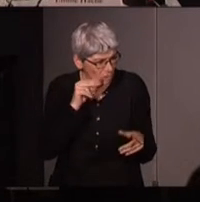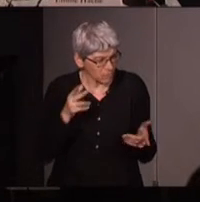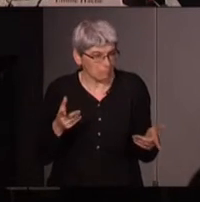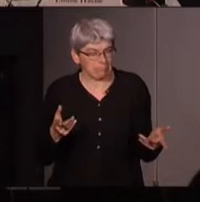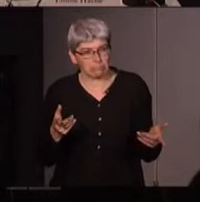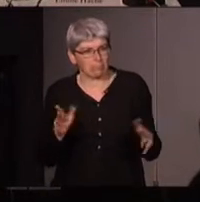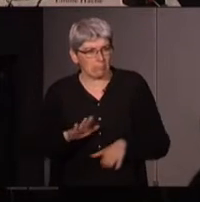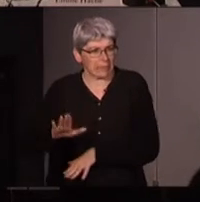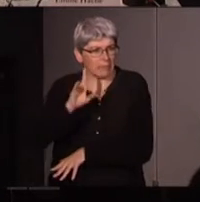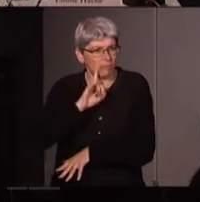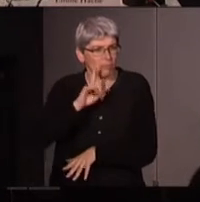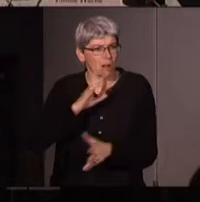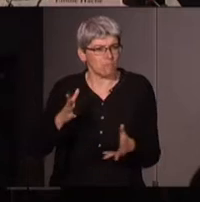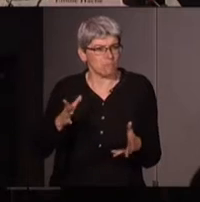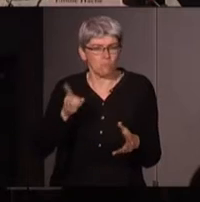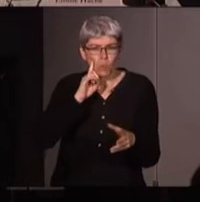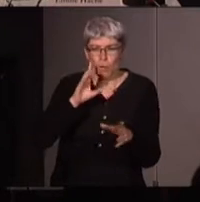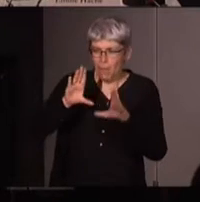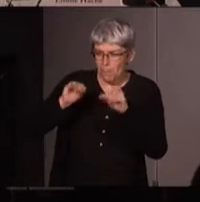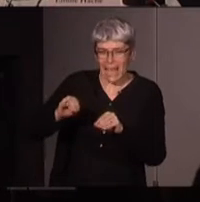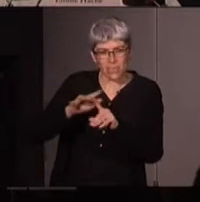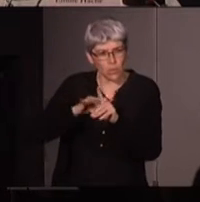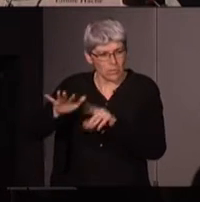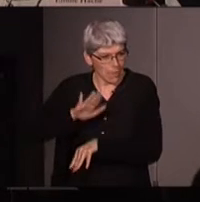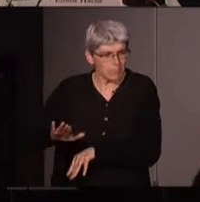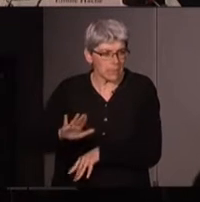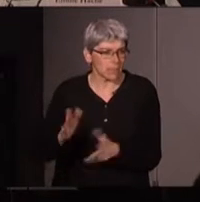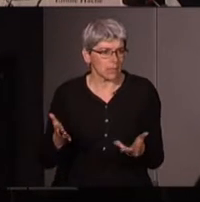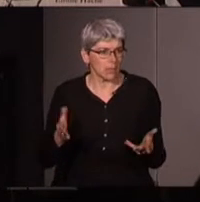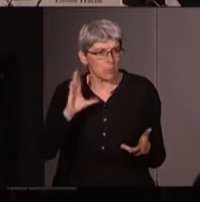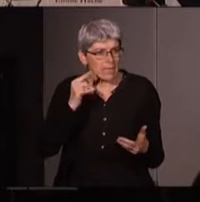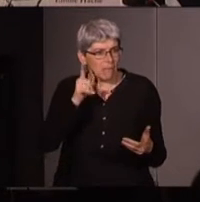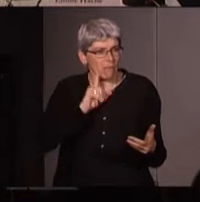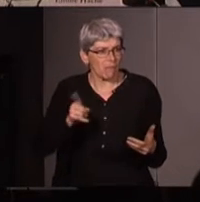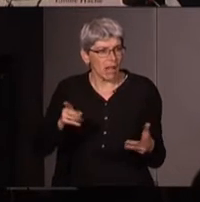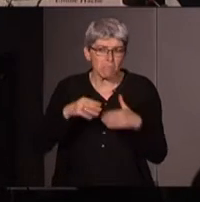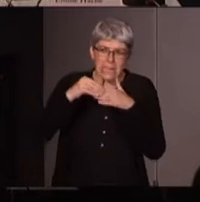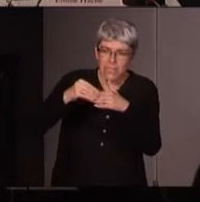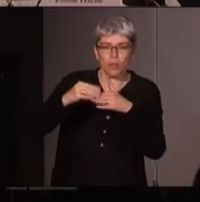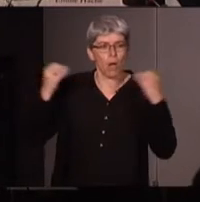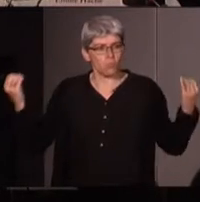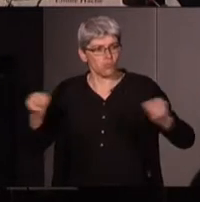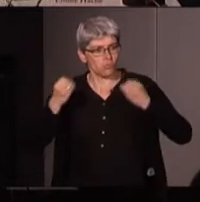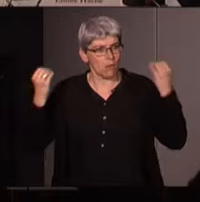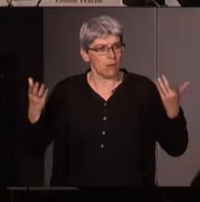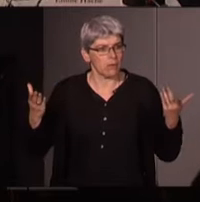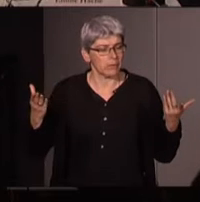la spécificité des femmes par la position sociale qui leur a été assignée qui fait qu'on a des femmes qui sont leaders de mouvements pour